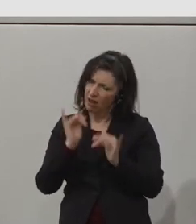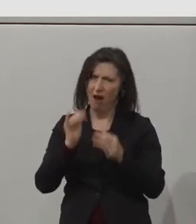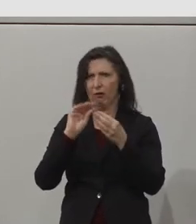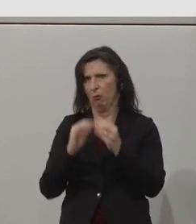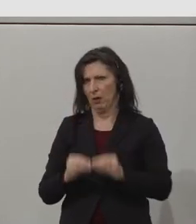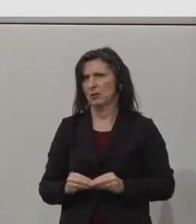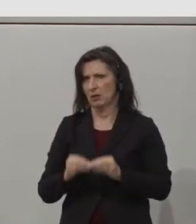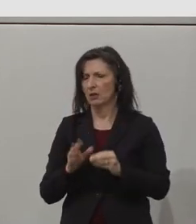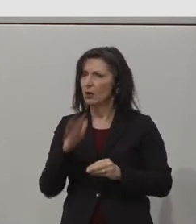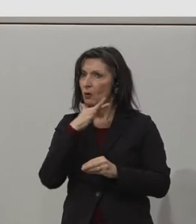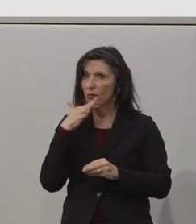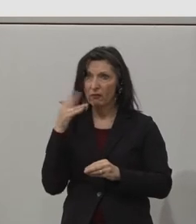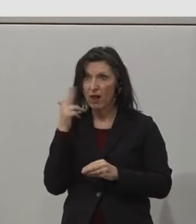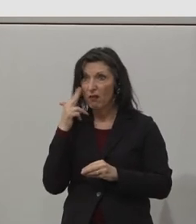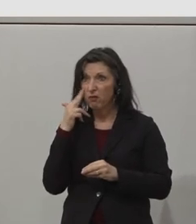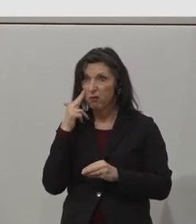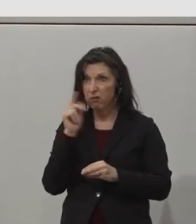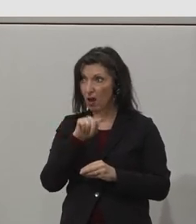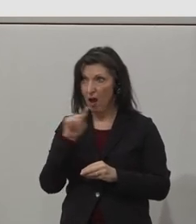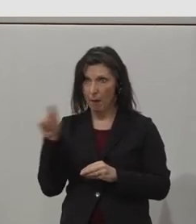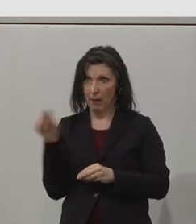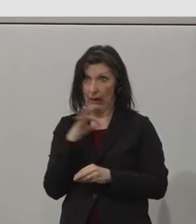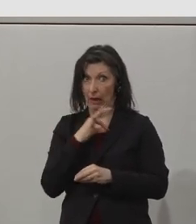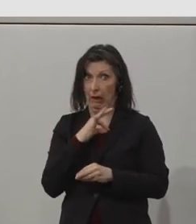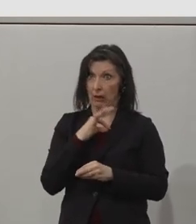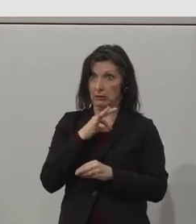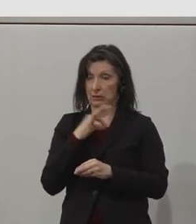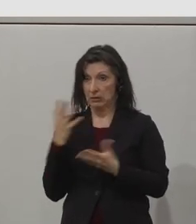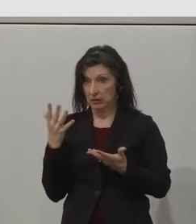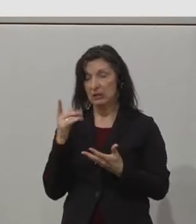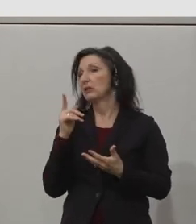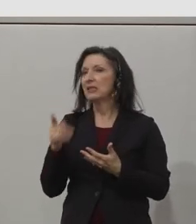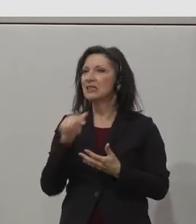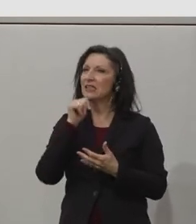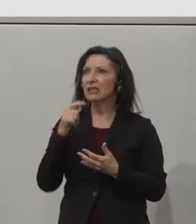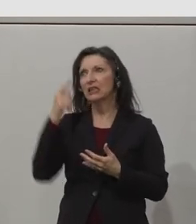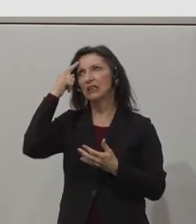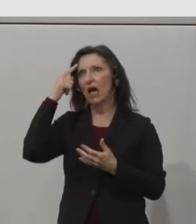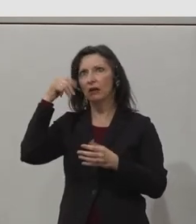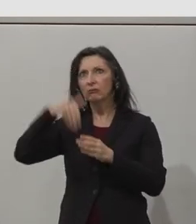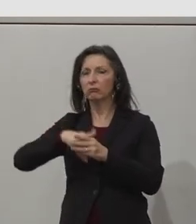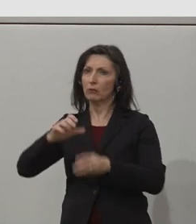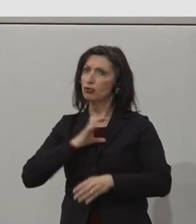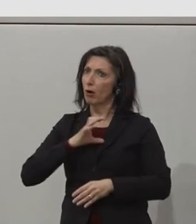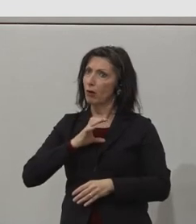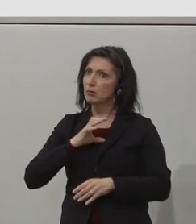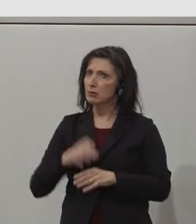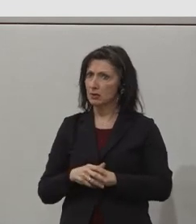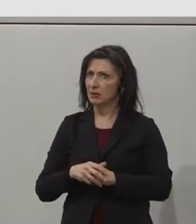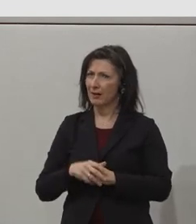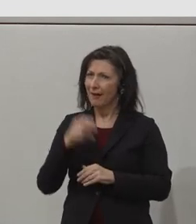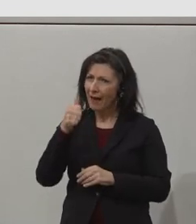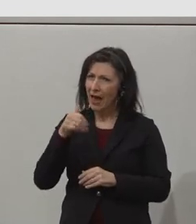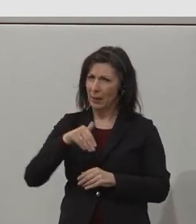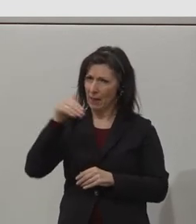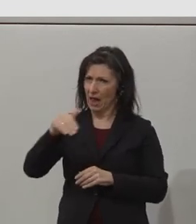fear as opposed to as an opportunity. And yet, one billion people cannot use the full